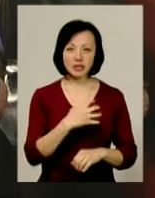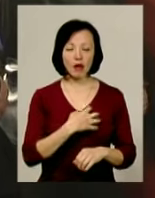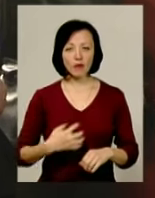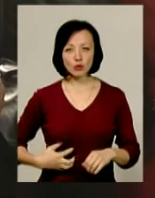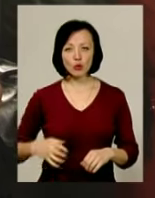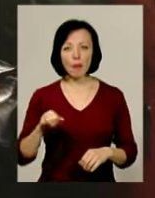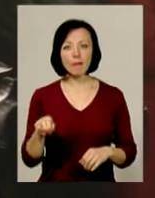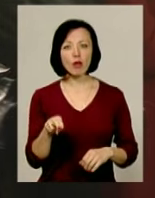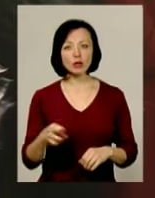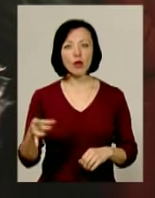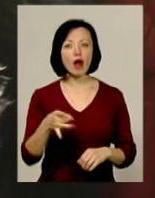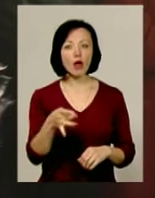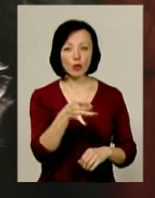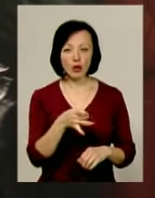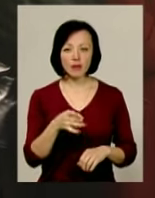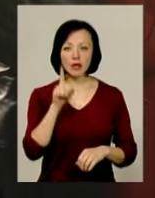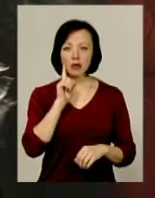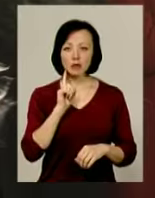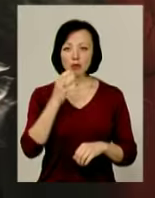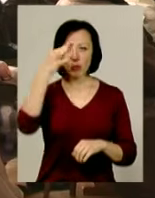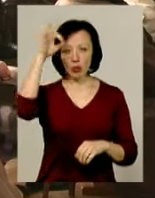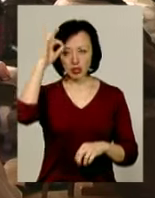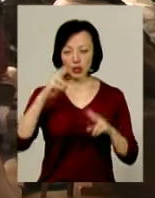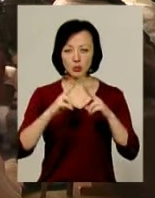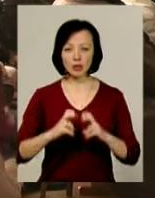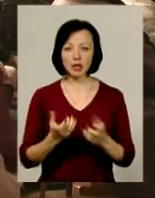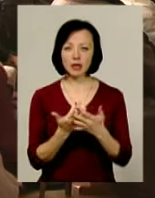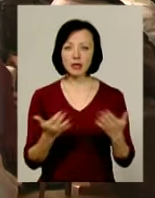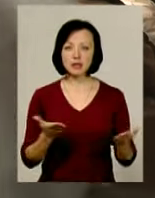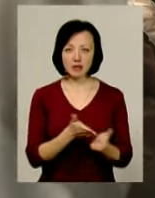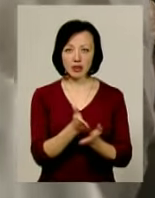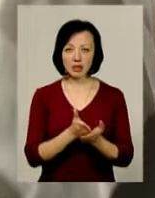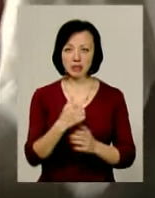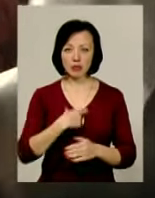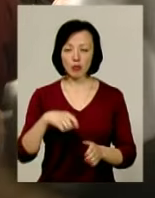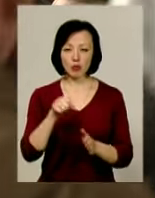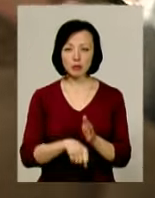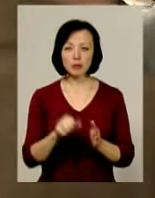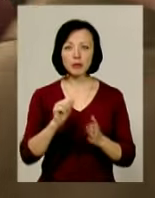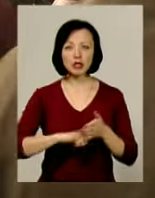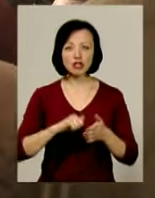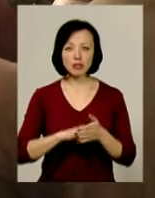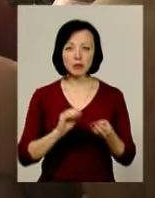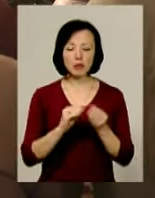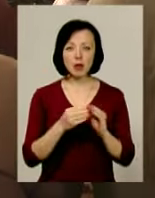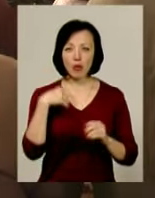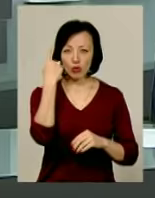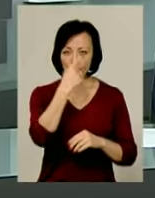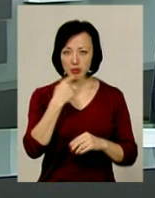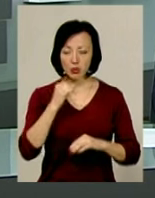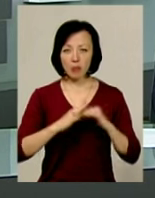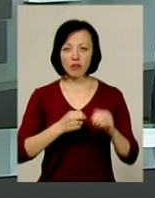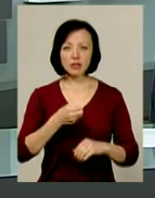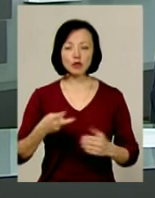Славуцького та Полонського районів. Тим часом поліція розглядає різні версії самогубства. Серед причин – негаразди у особистому та